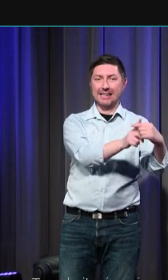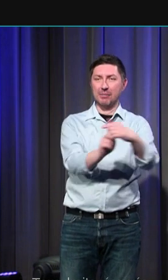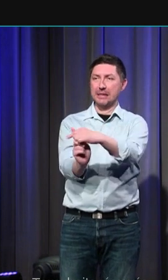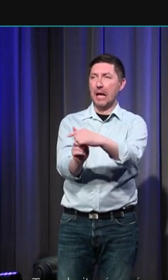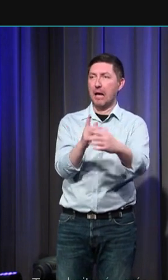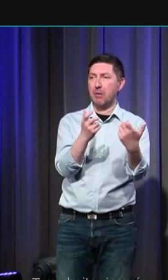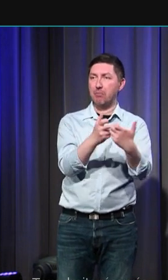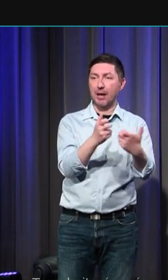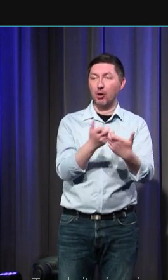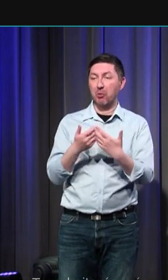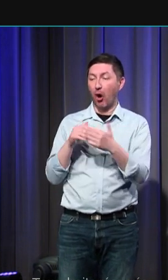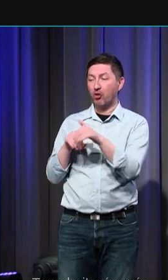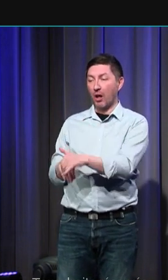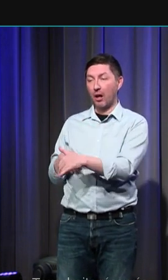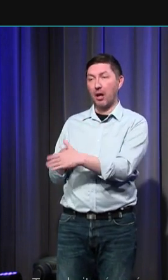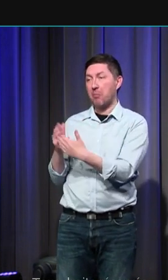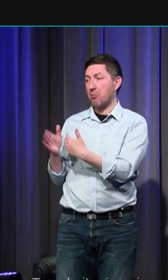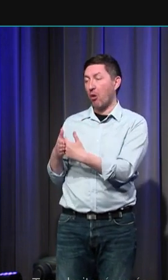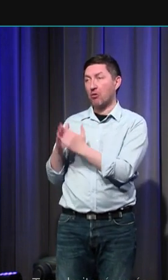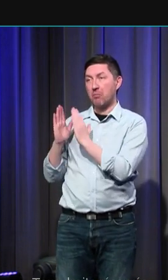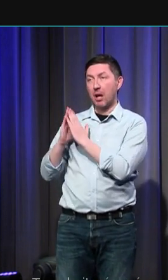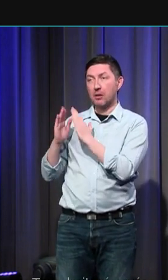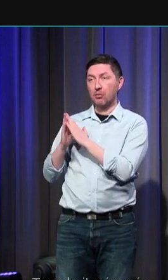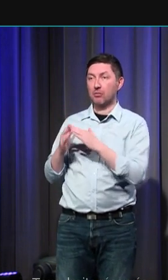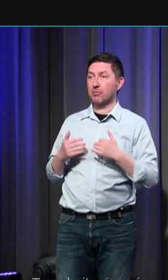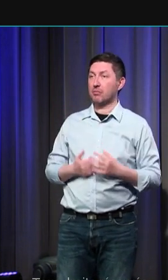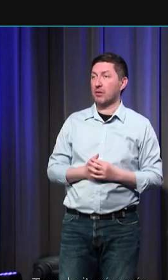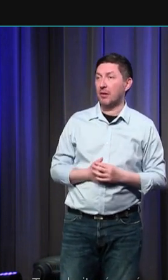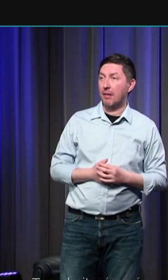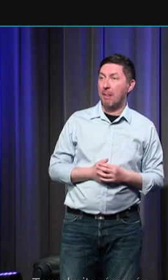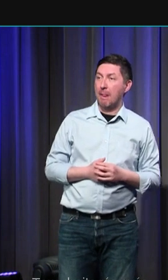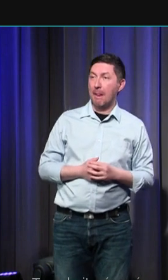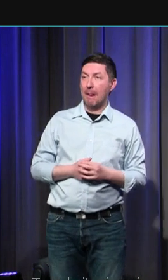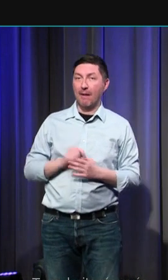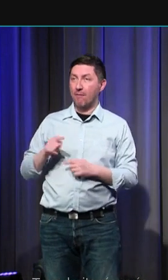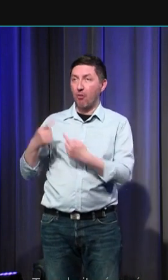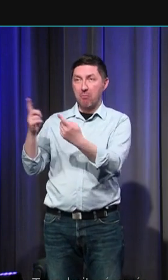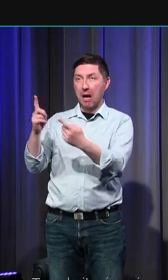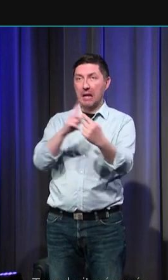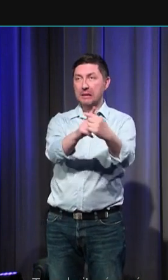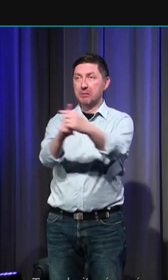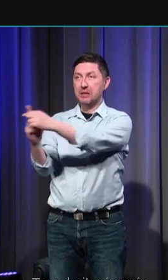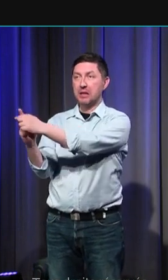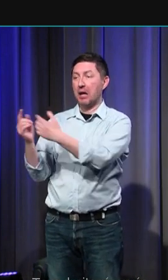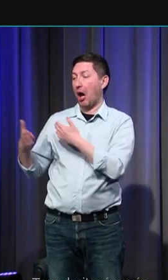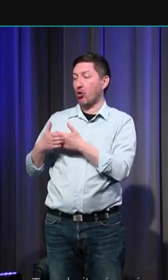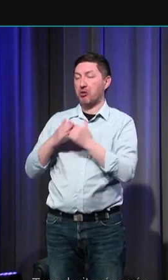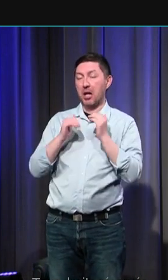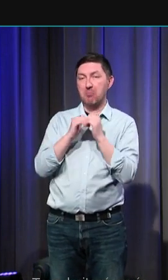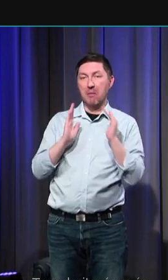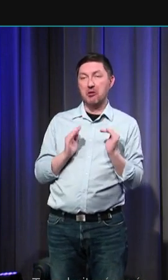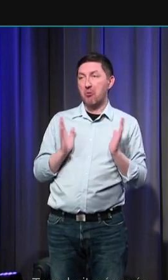passage qui fait qu'ils n'ont pas encore leur place au sein du groupe fait qu'ils ne vont pas dans le cimetière et restent près du foyer dans la maison